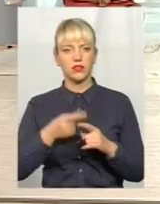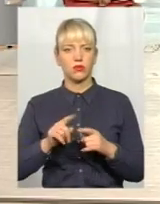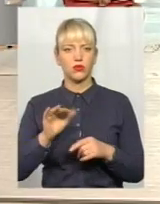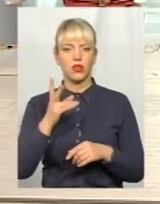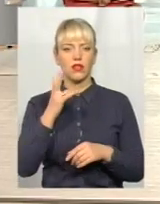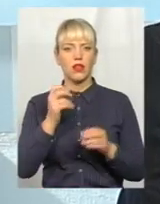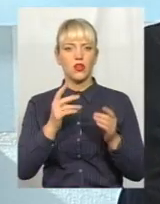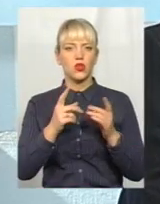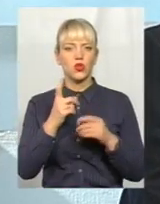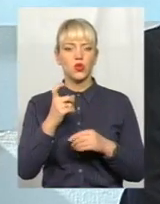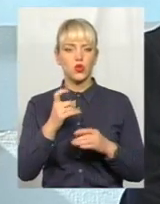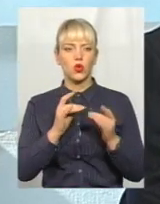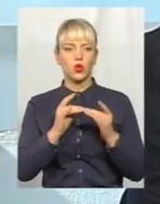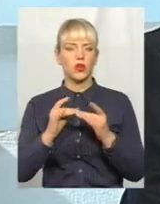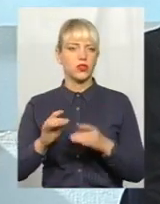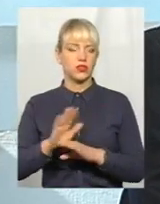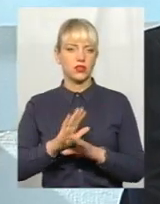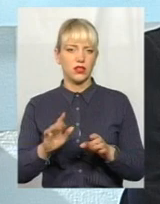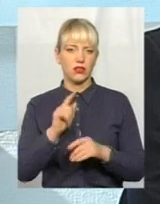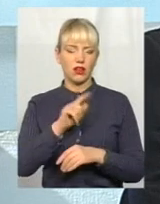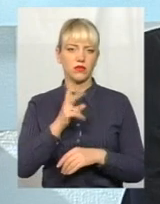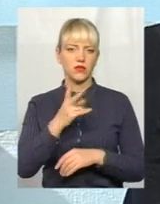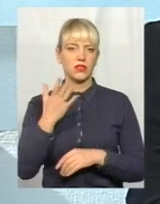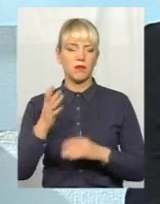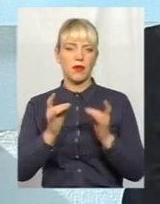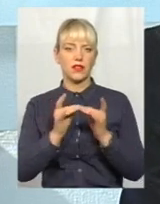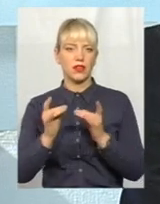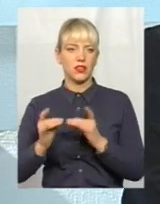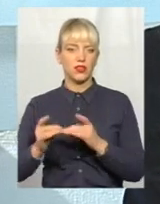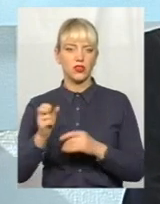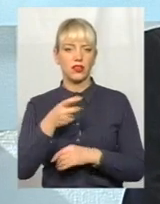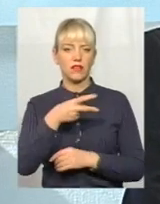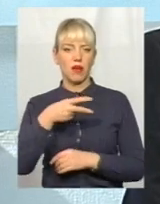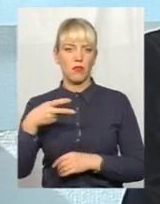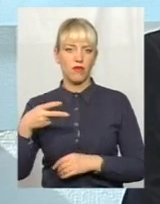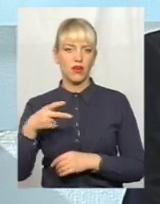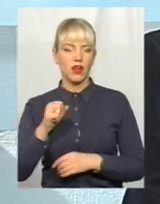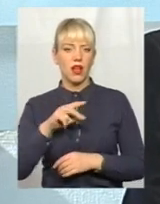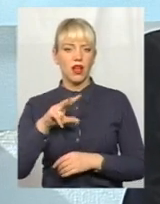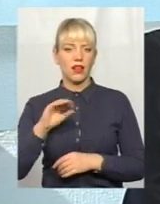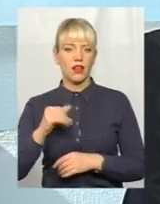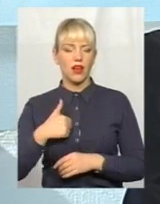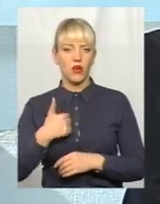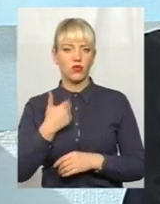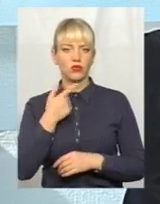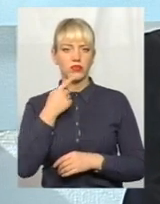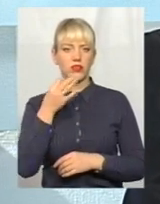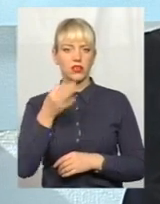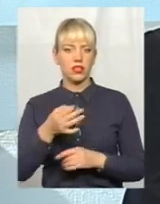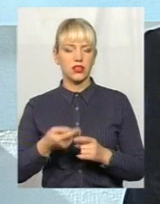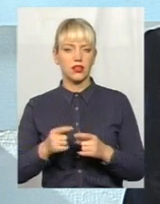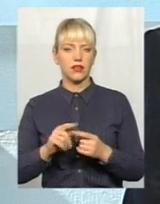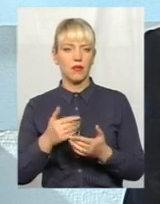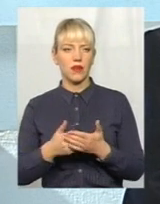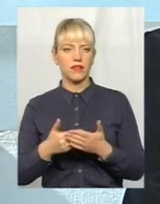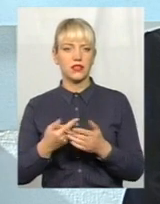ліжок закладів, 25 ліжок закладів, два поверхи. Але я хочу сказати, і ми певне, це питання